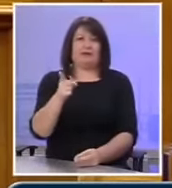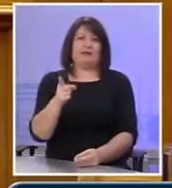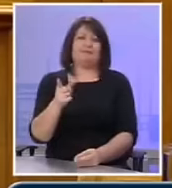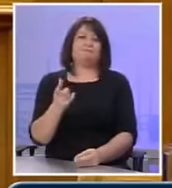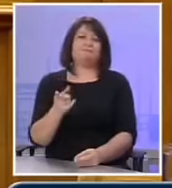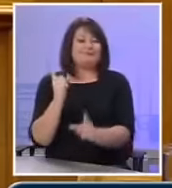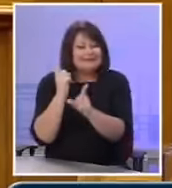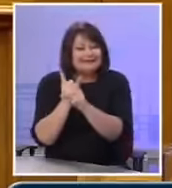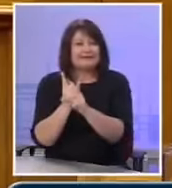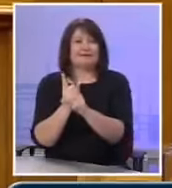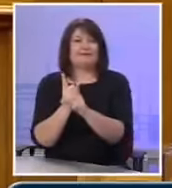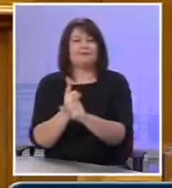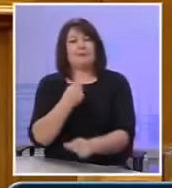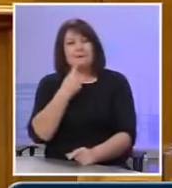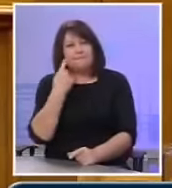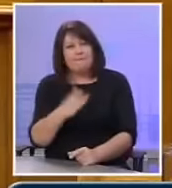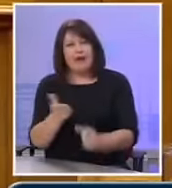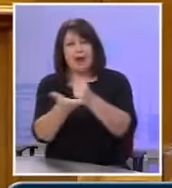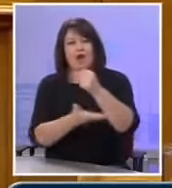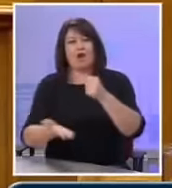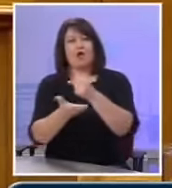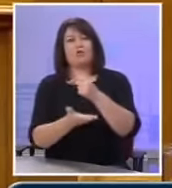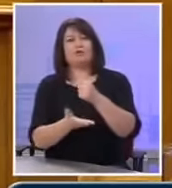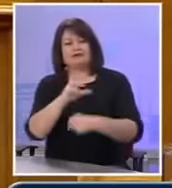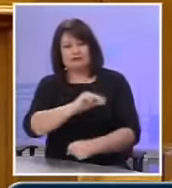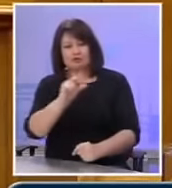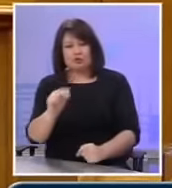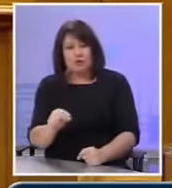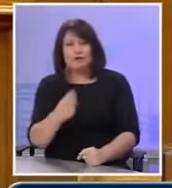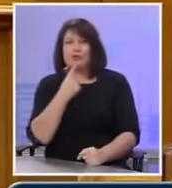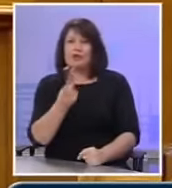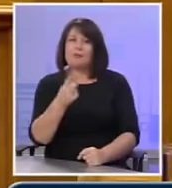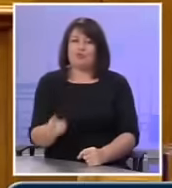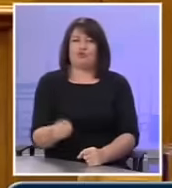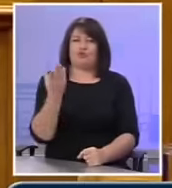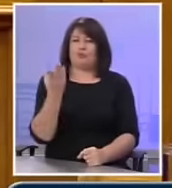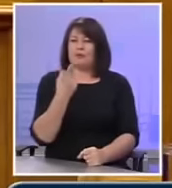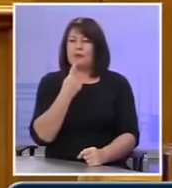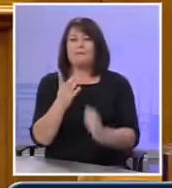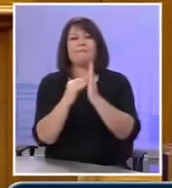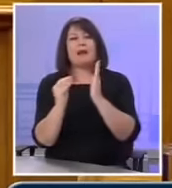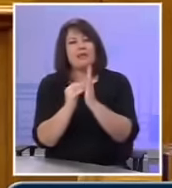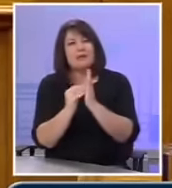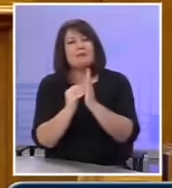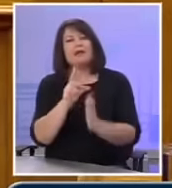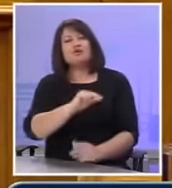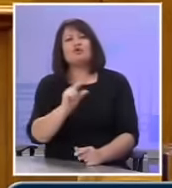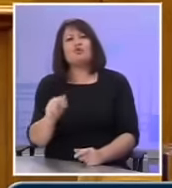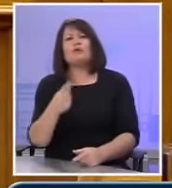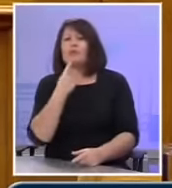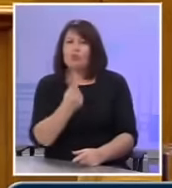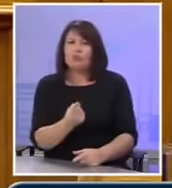νησιά. Είχα πει και το ίδιο για τους αγρότες. Το ίδιο ισχύει για να πω και ένα καινούριο παράδειγμα. Το ίδιο